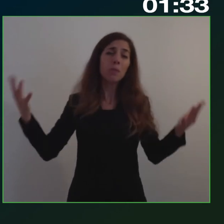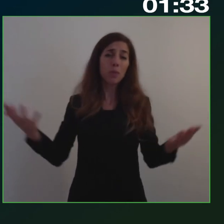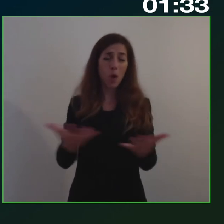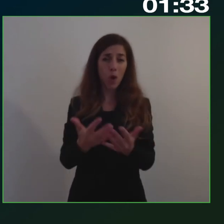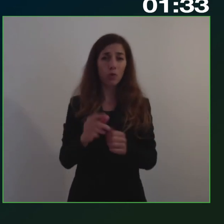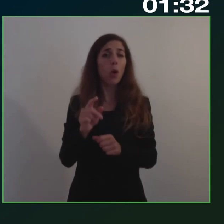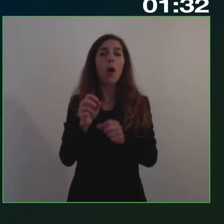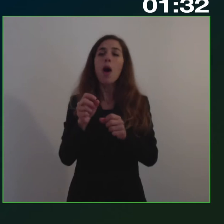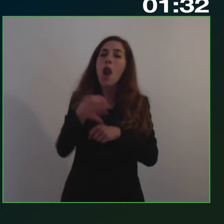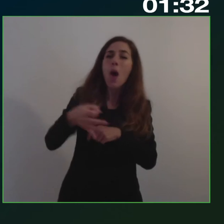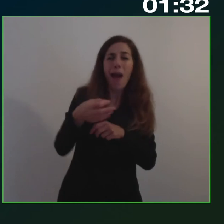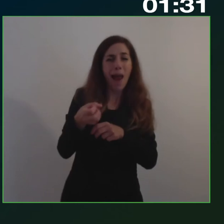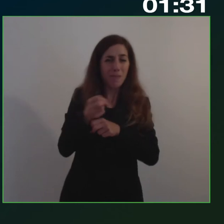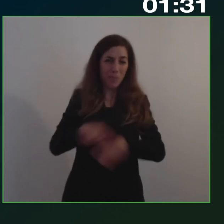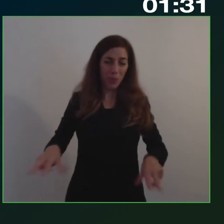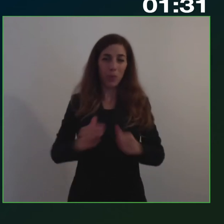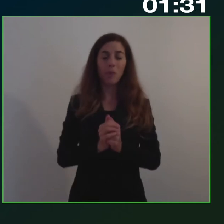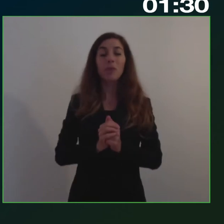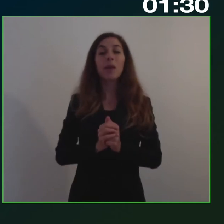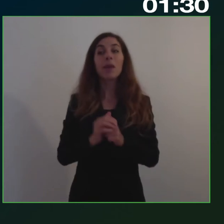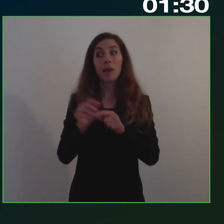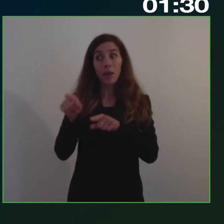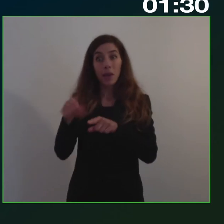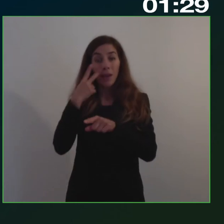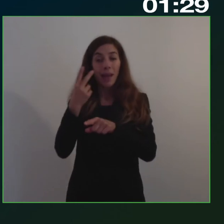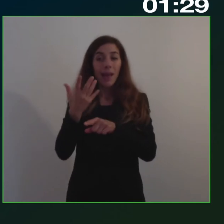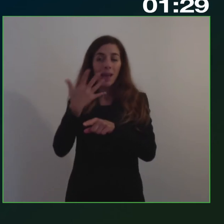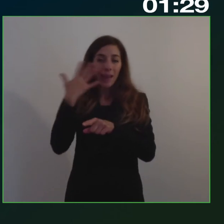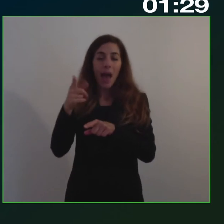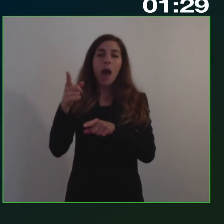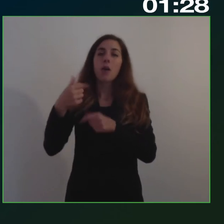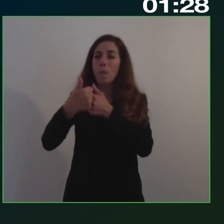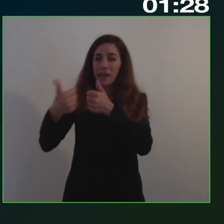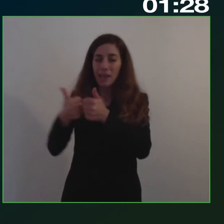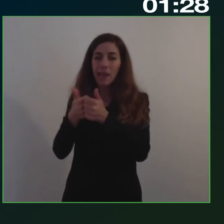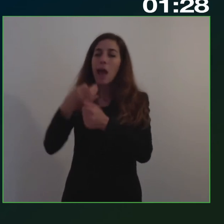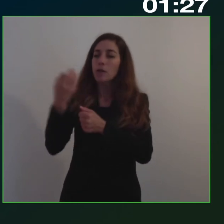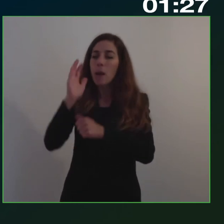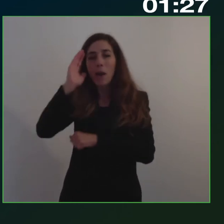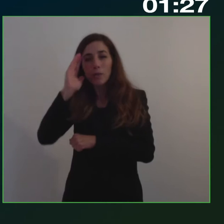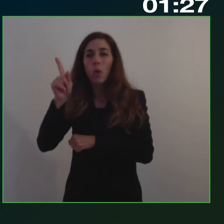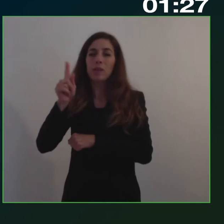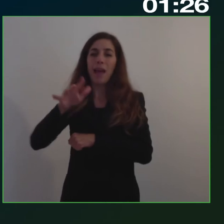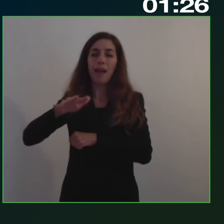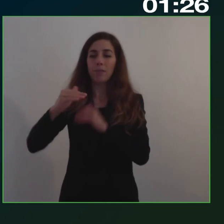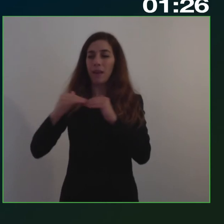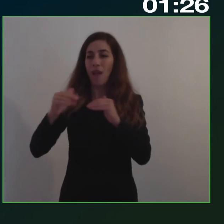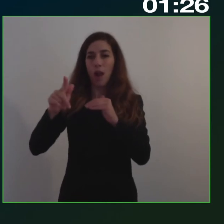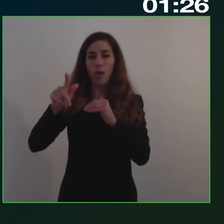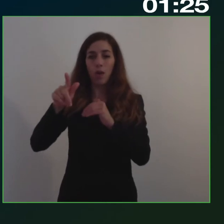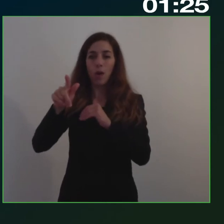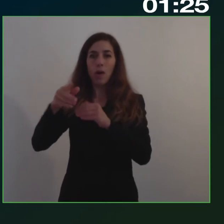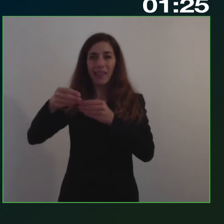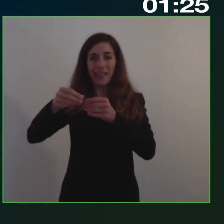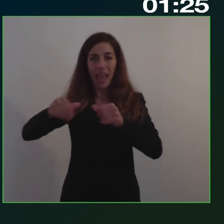nazionale, ovviamente sono diste dal partenariato sviluppo a livello regionale e territoriale, perché iniziano tutta una serie di situazioni legate a